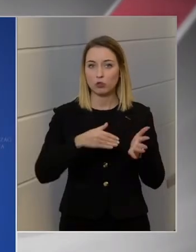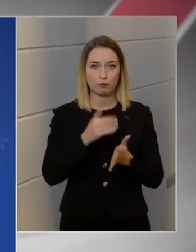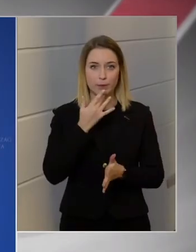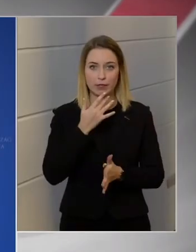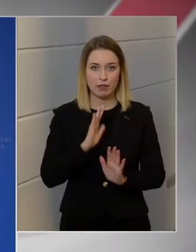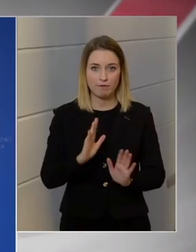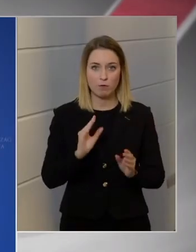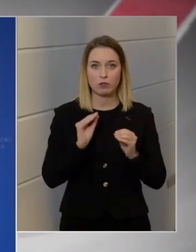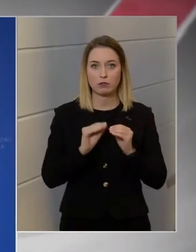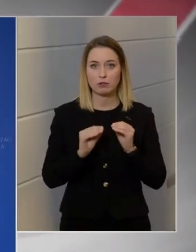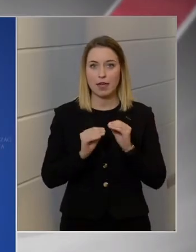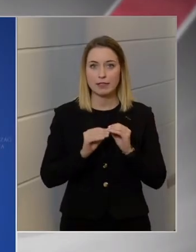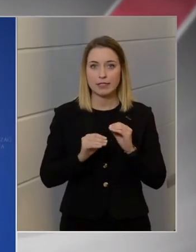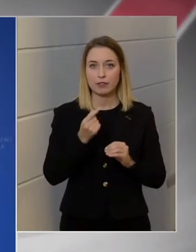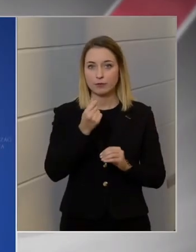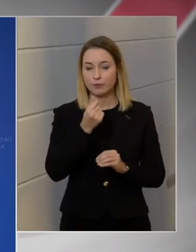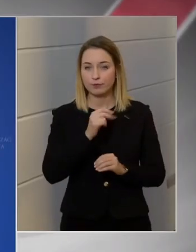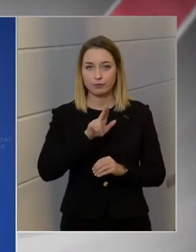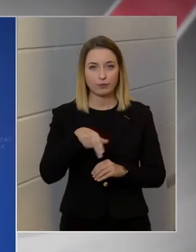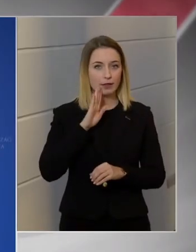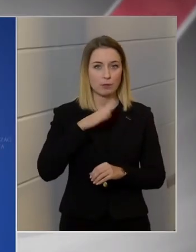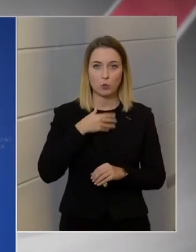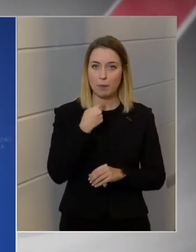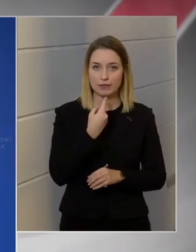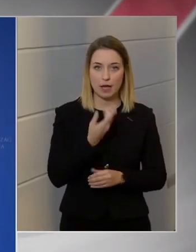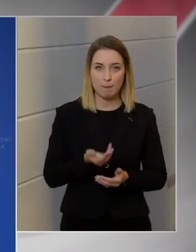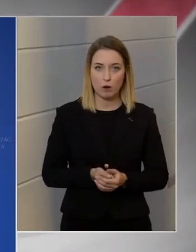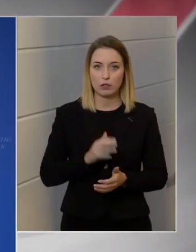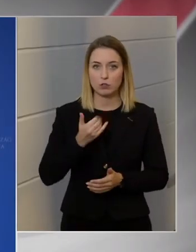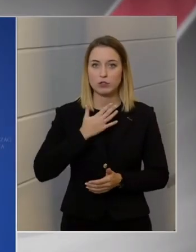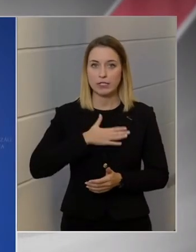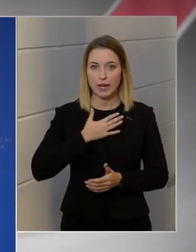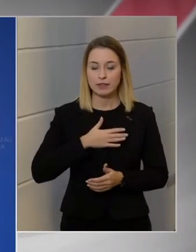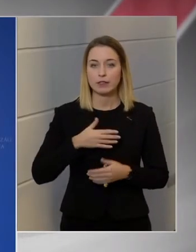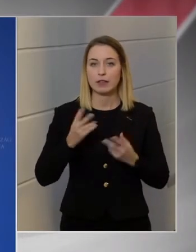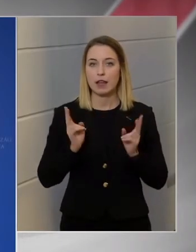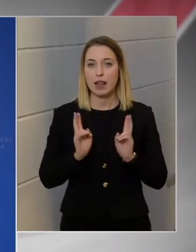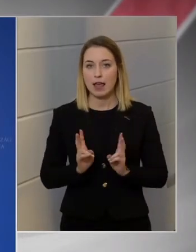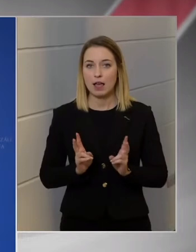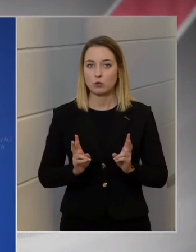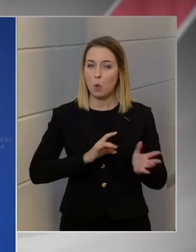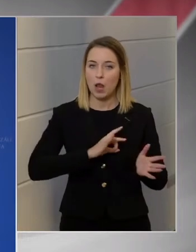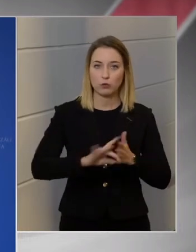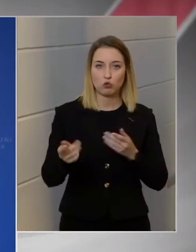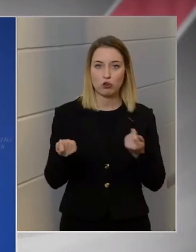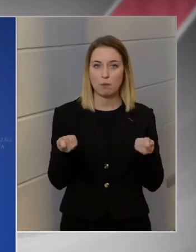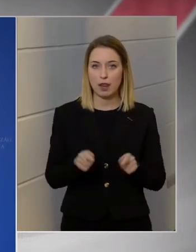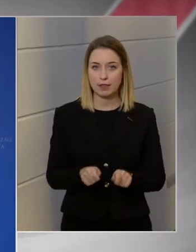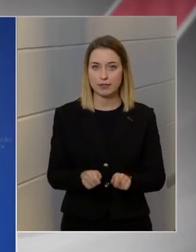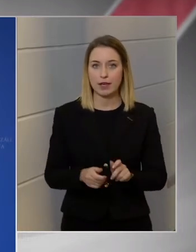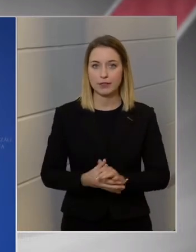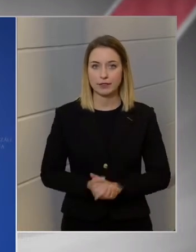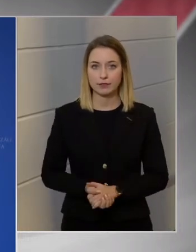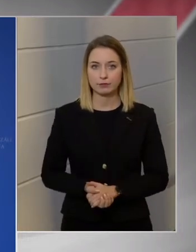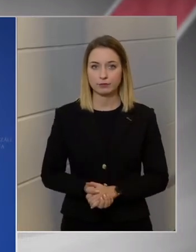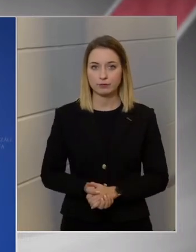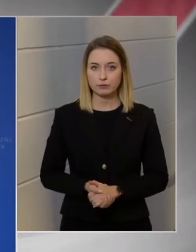a vételáról nem tudok beszámolni, és szeretnénk a lehető leggyorsabban lezárni a